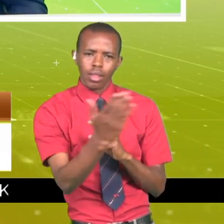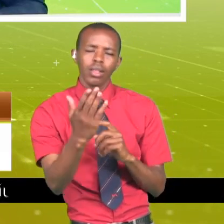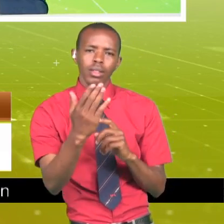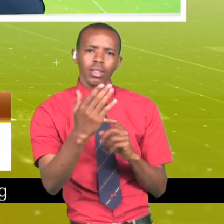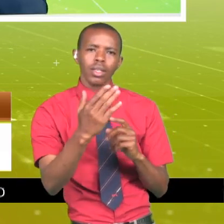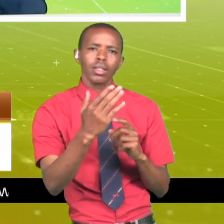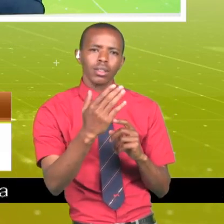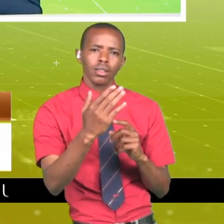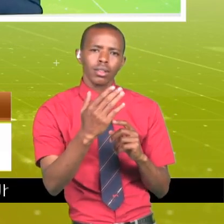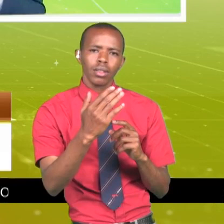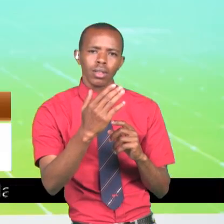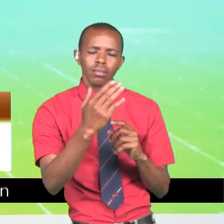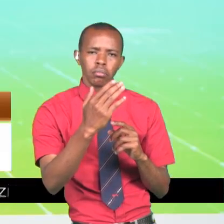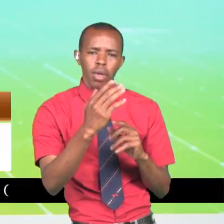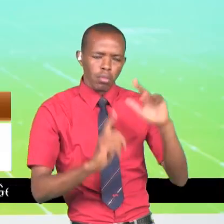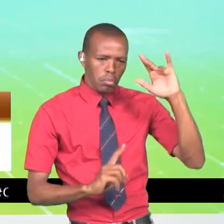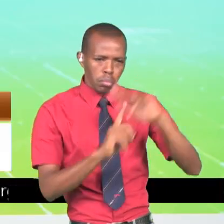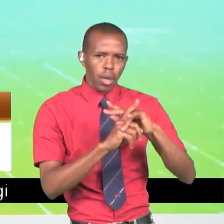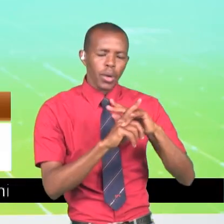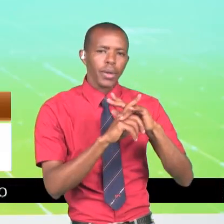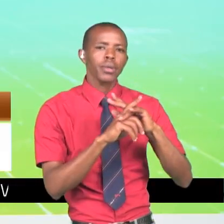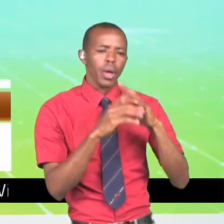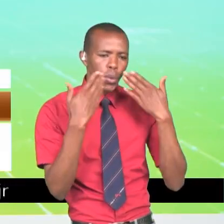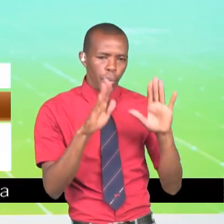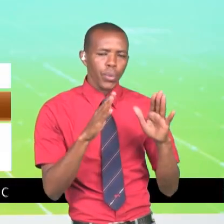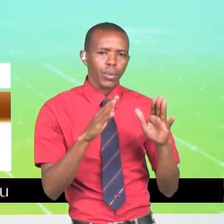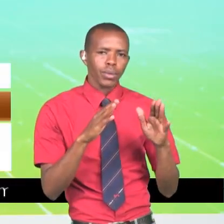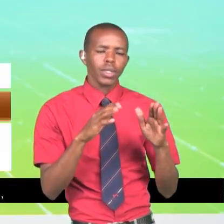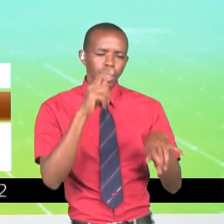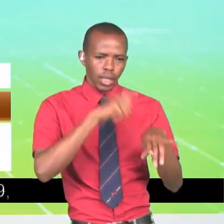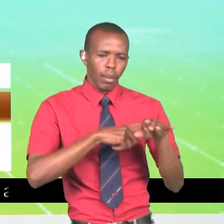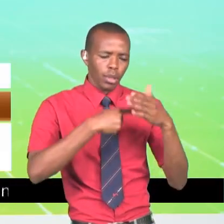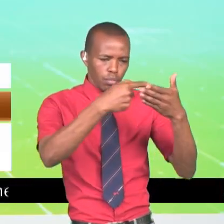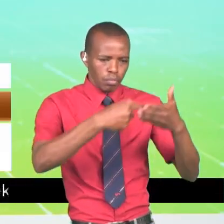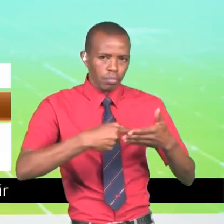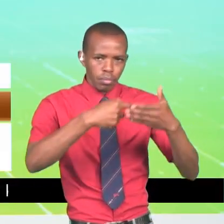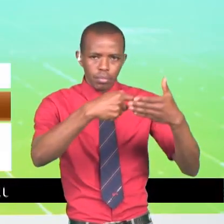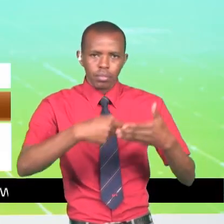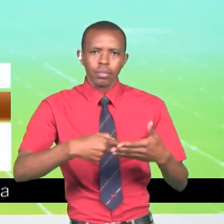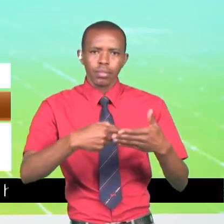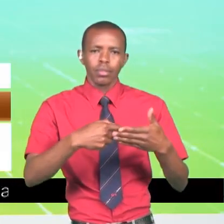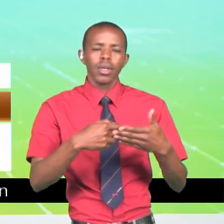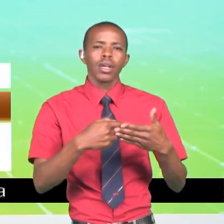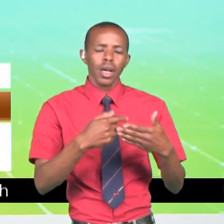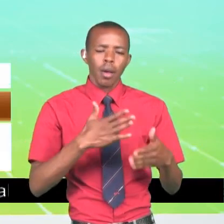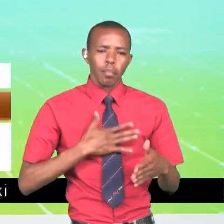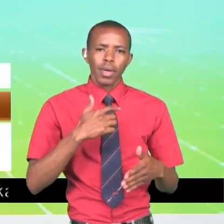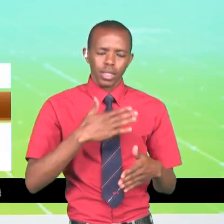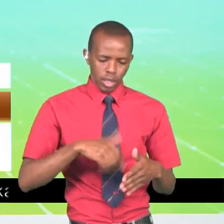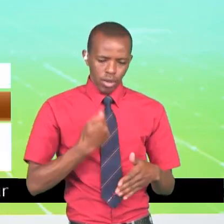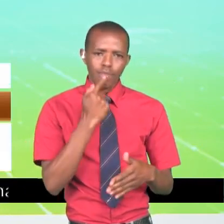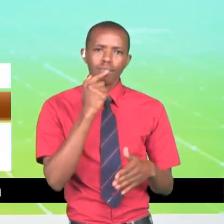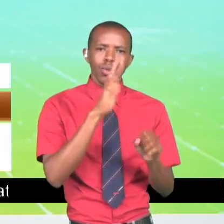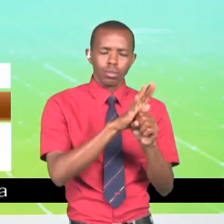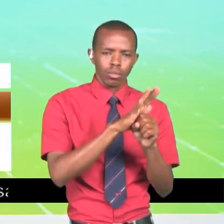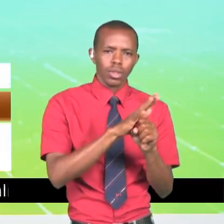liweza kuchipuka katika yale mazungumzo ambayo tulikuwa nayo. Na nikaweza kuwa kikishia ya kwamba